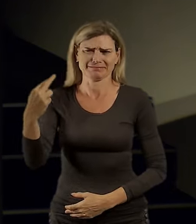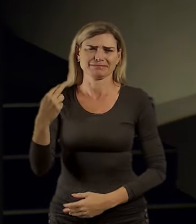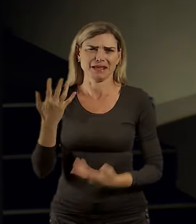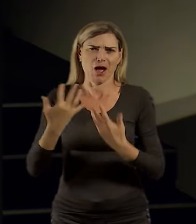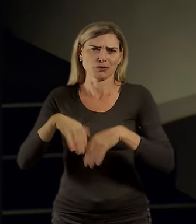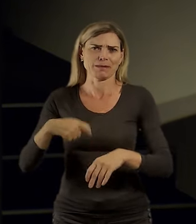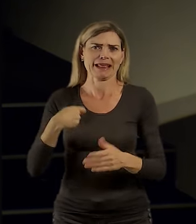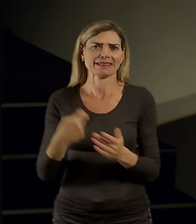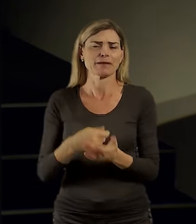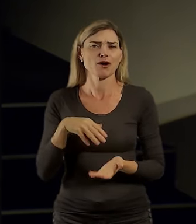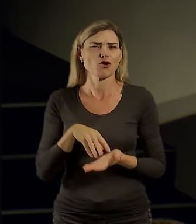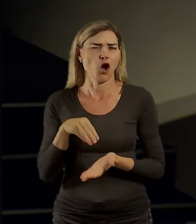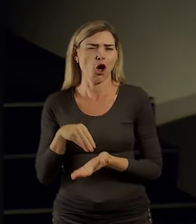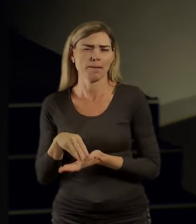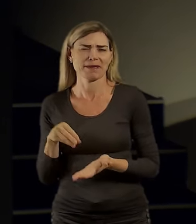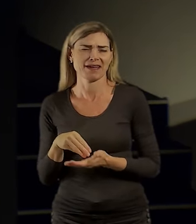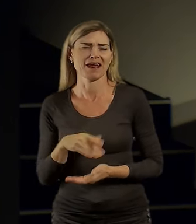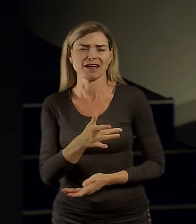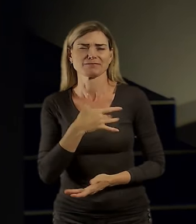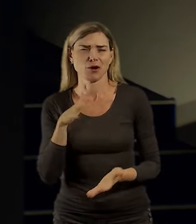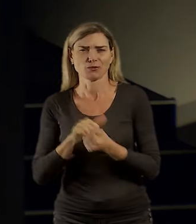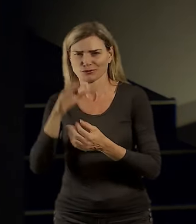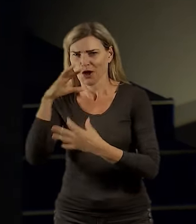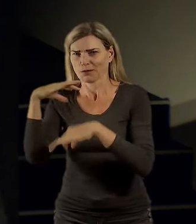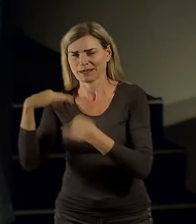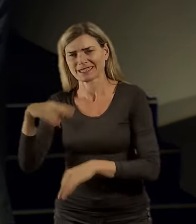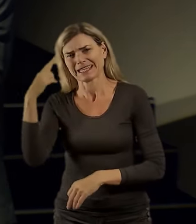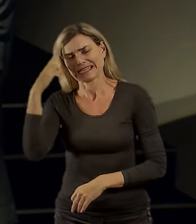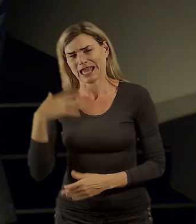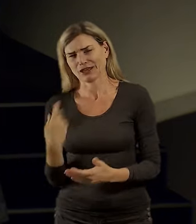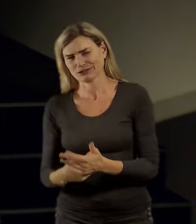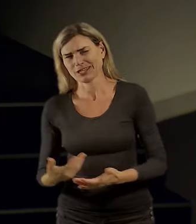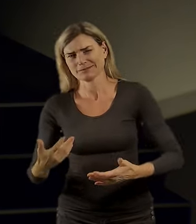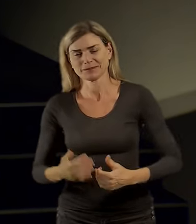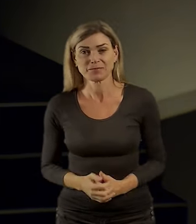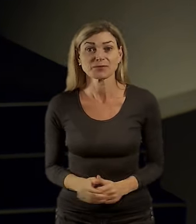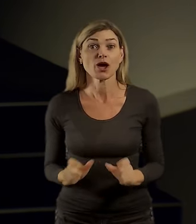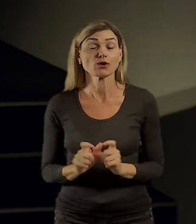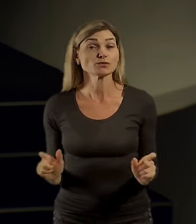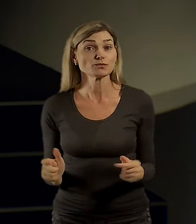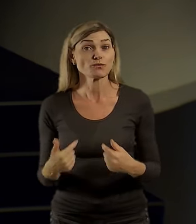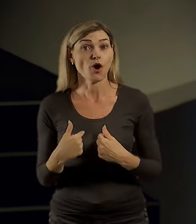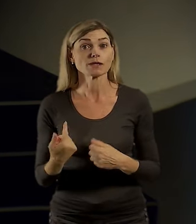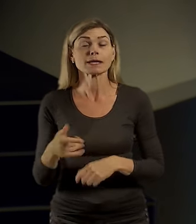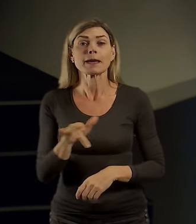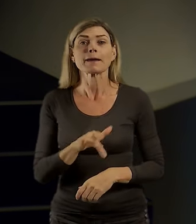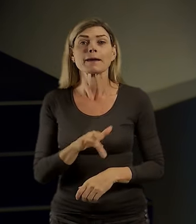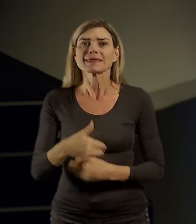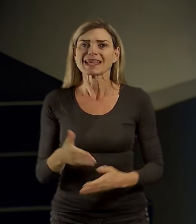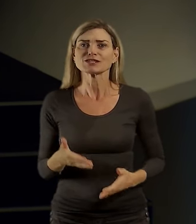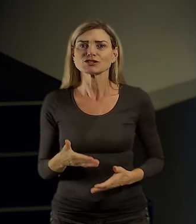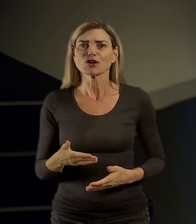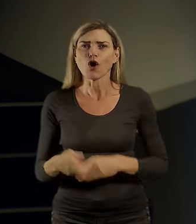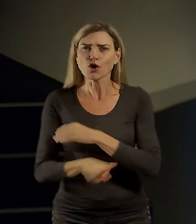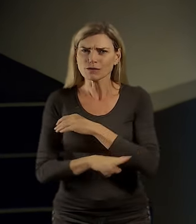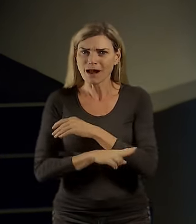Petře, Petr promine, já vždyť víš, jak my to máme. Tak, tak, protože já jsem se v Gotvaldově sice nenarodil,